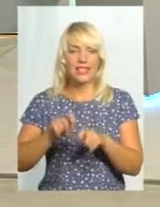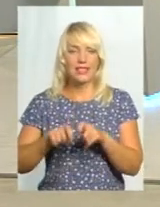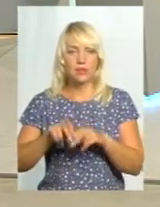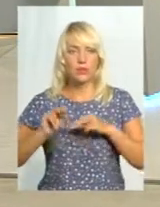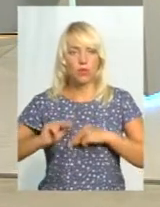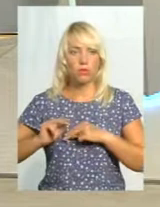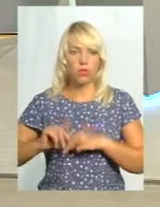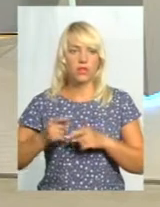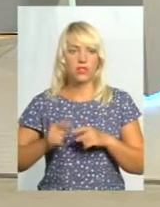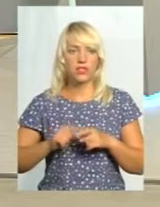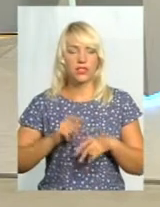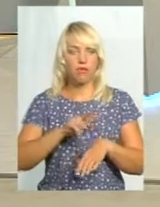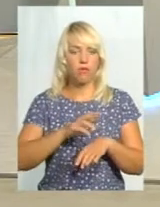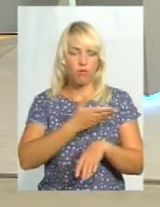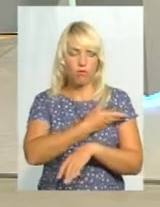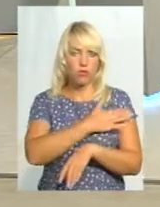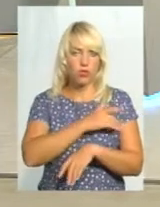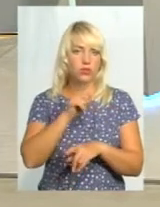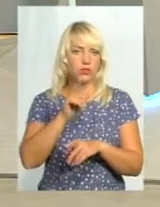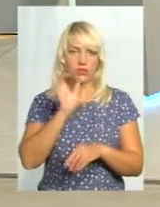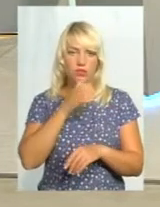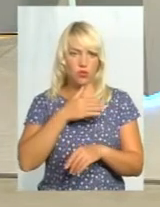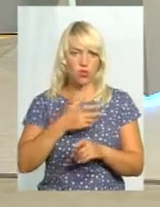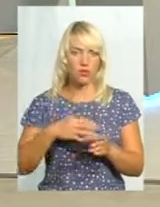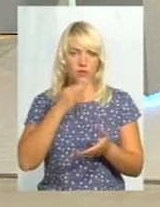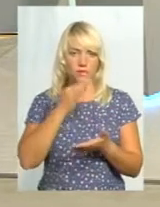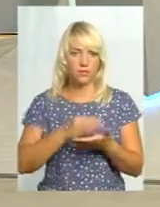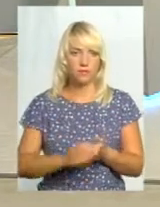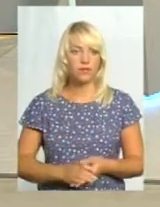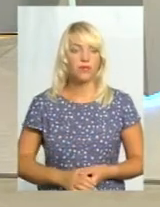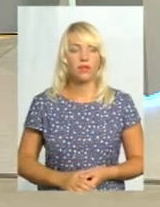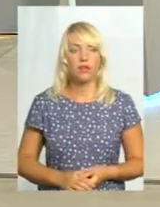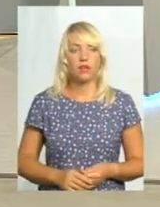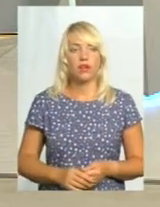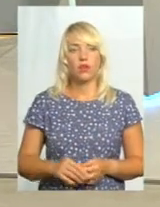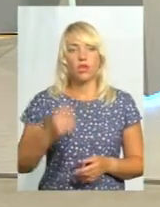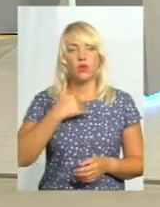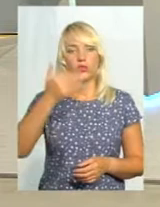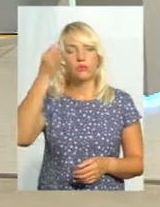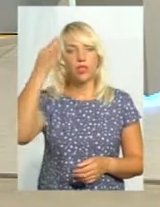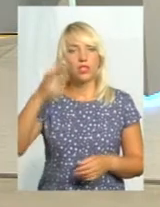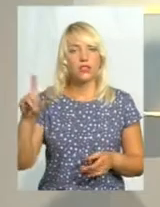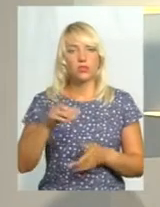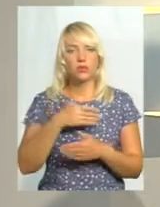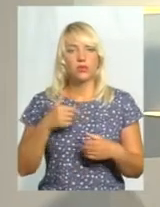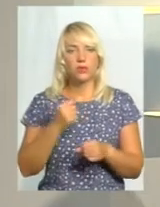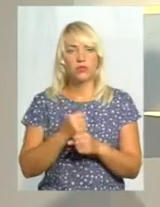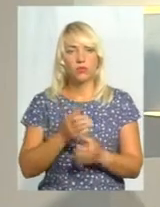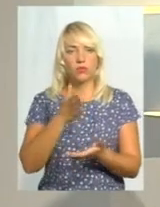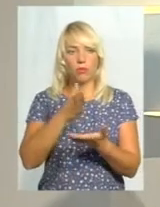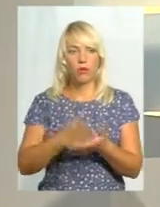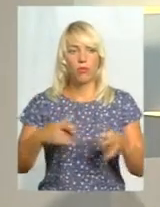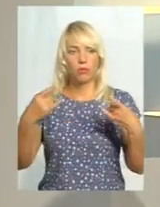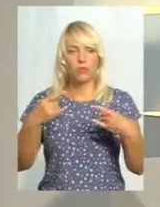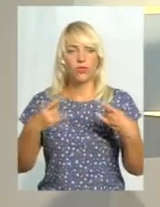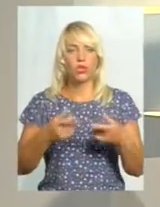і в Польщі це сьогодні достатньо серйозно поставлено на ця справа. Дякую, пані Оксано. Я хочу нагадати нашим глядачам, що ми у прямому ефірі працюємо,